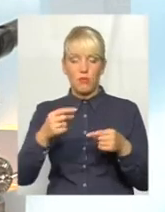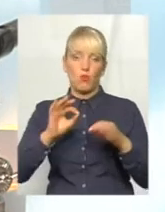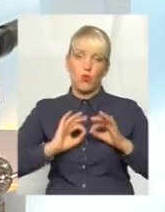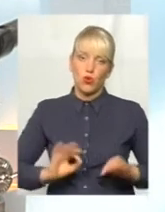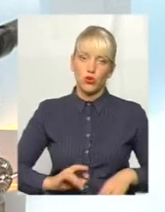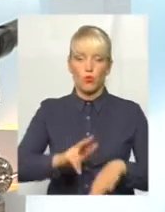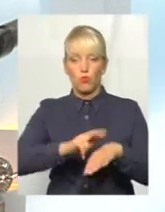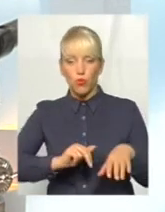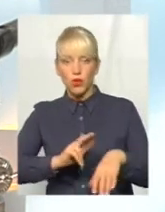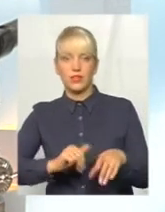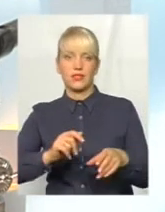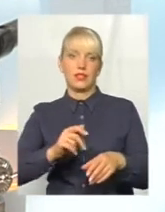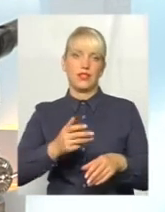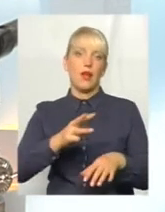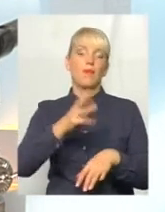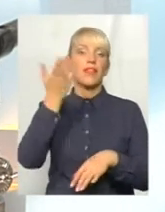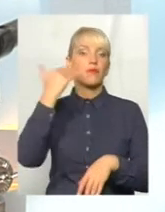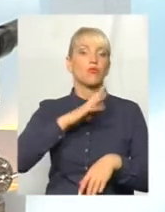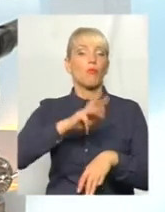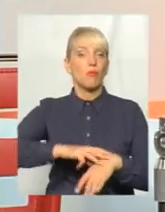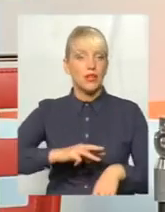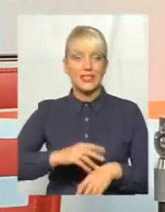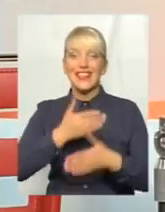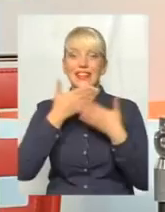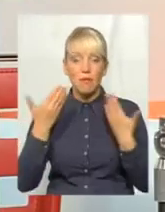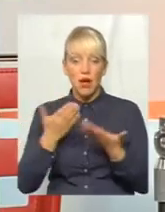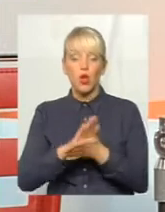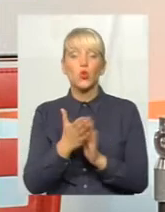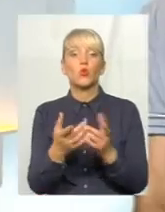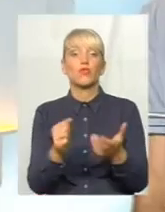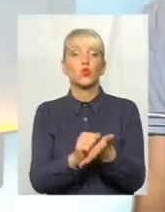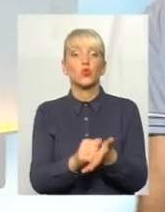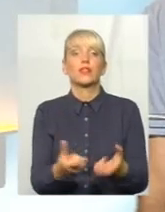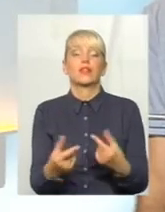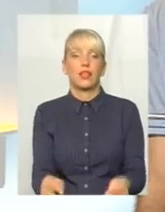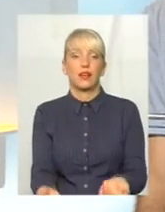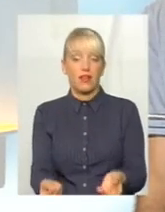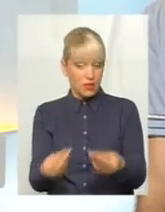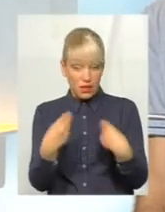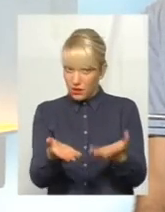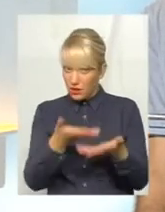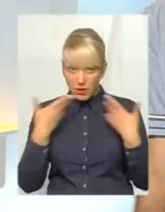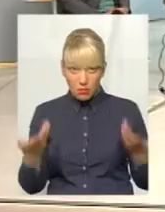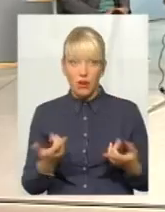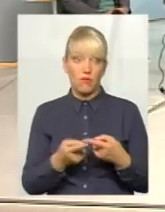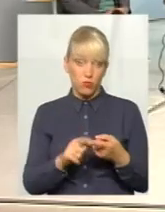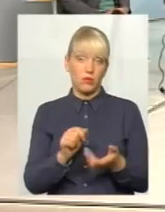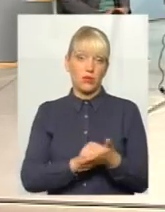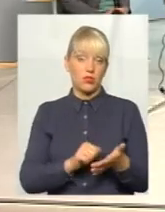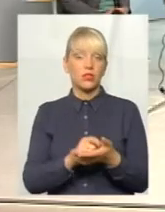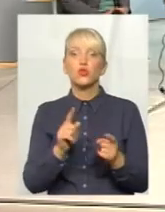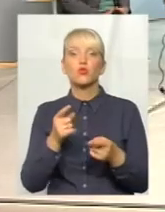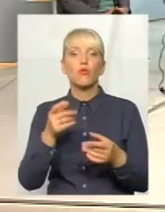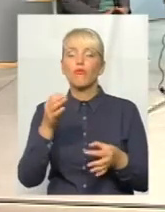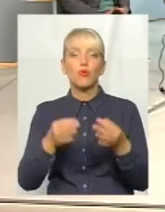поліції, чи більше міліції, ну немає його. Не надали, ну того, мені здається, не надали. По одній простій причині, бо його не існує взагалі.